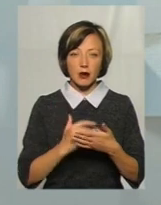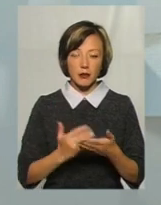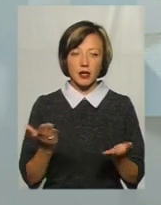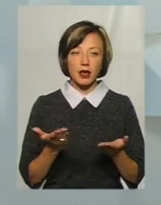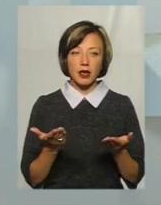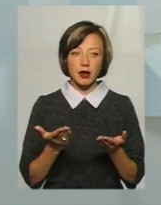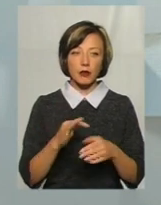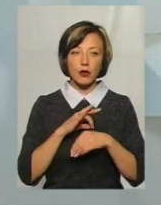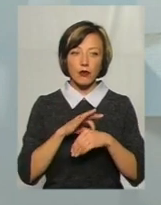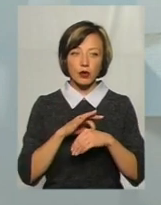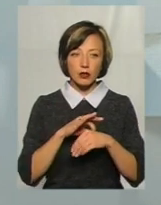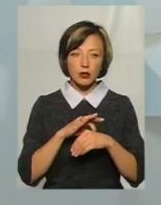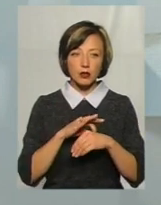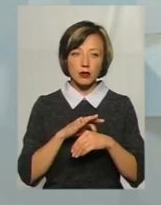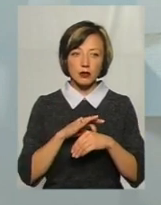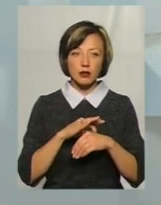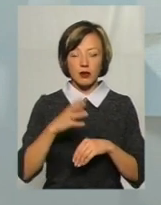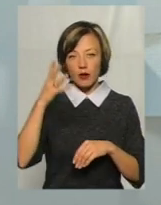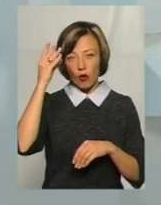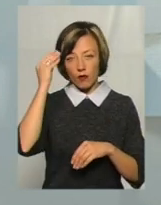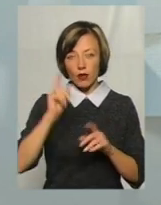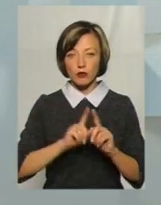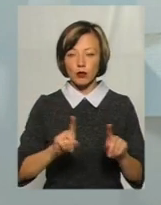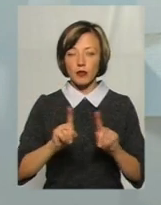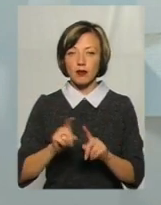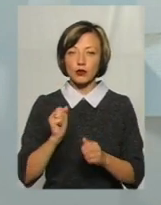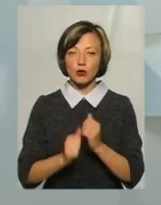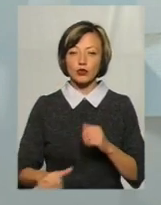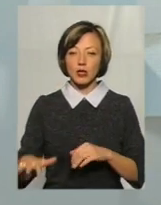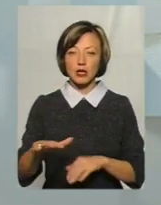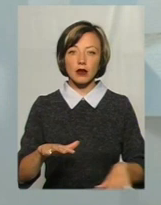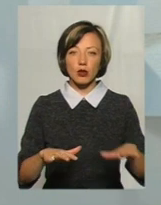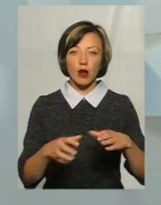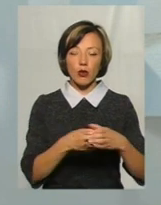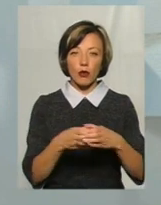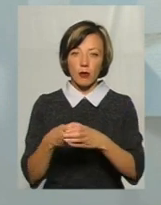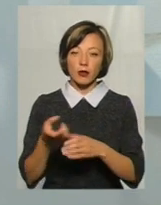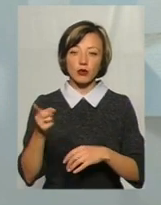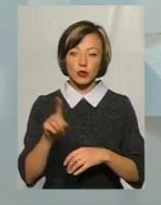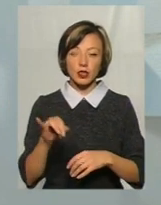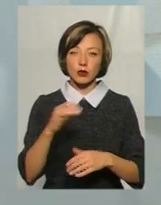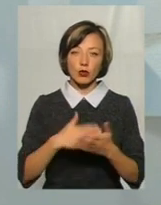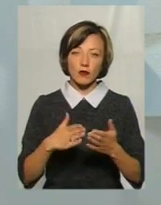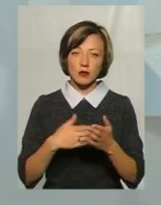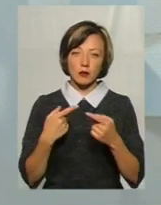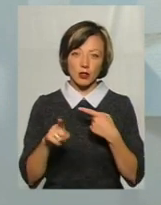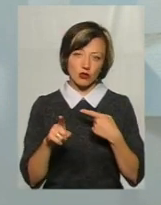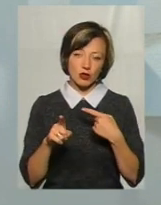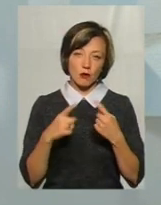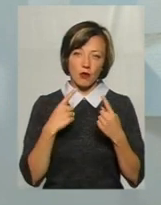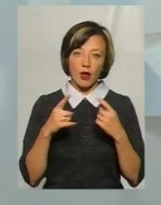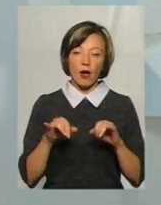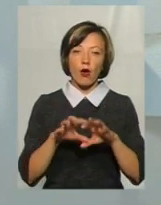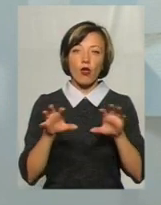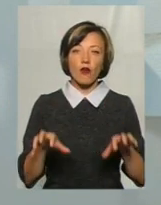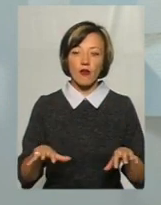проводилось і враховувало особливості кожної територіальної громади, тоді і зовсім інша мова. І голова